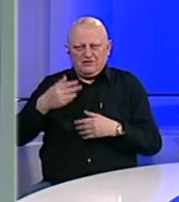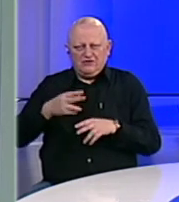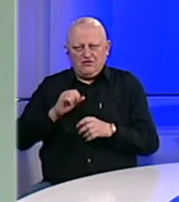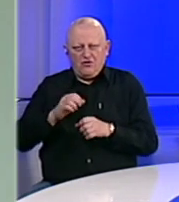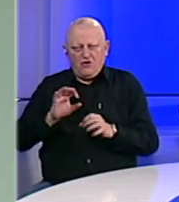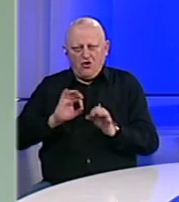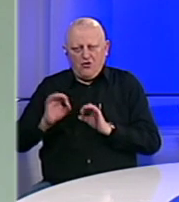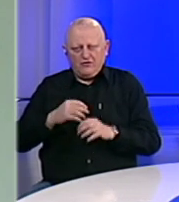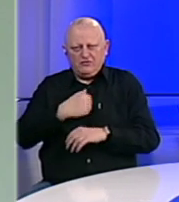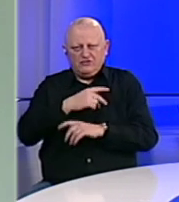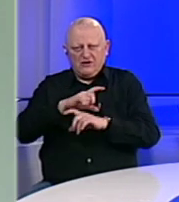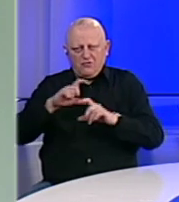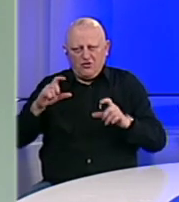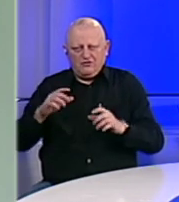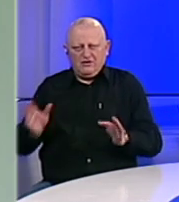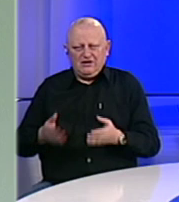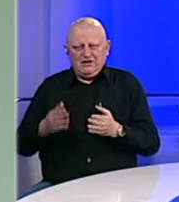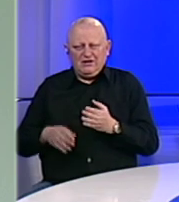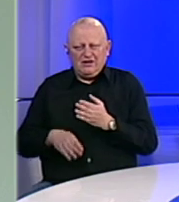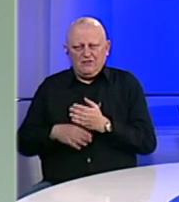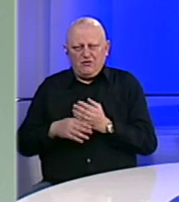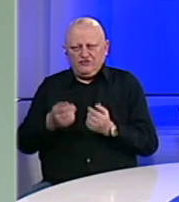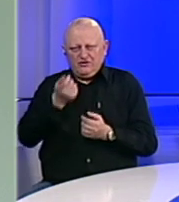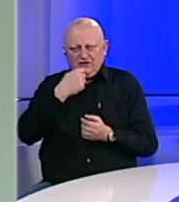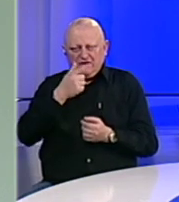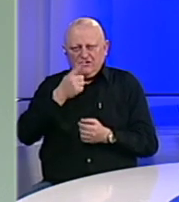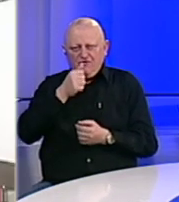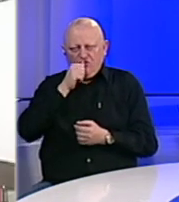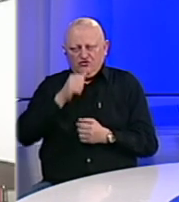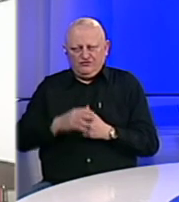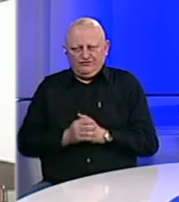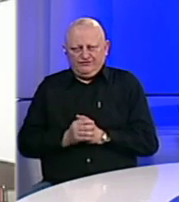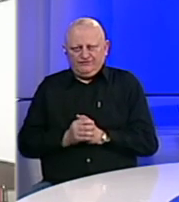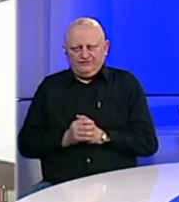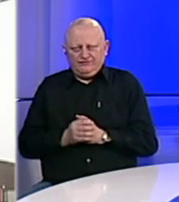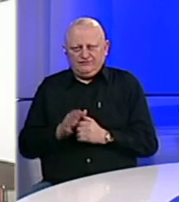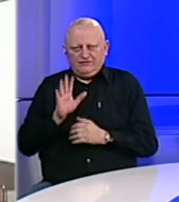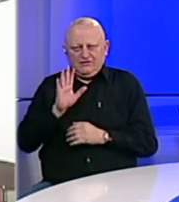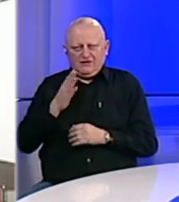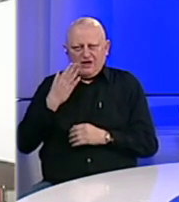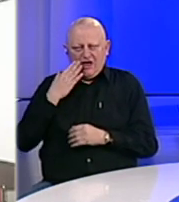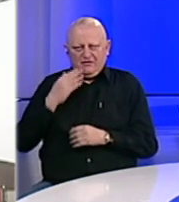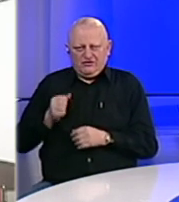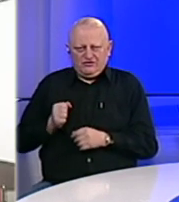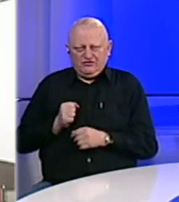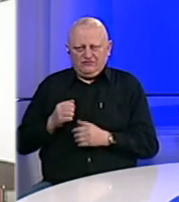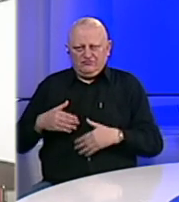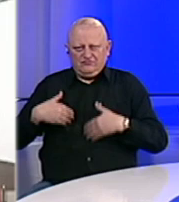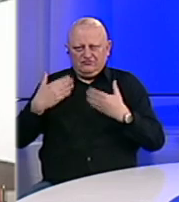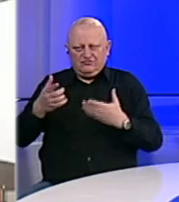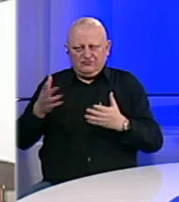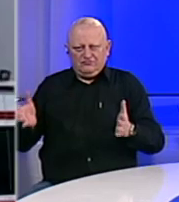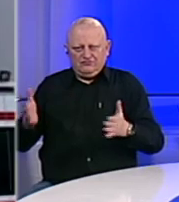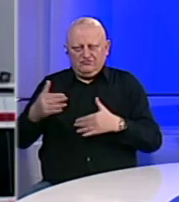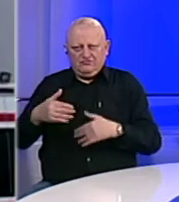opremu, opremu za bolnice i hitne pomoći, hranu i vodu. Pripadnici američke vojske predali su ove